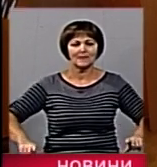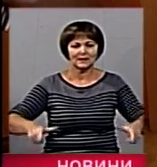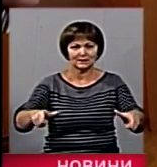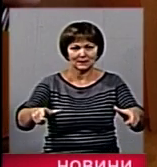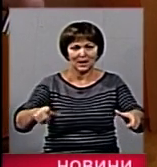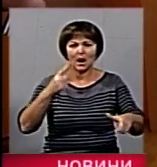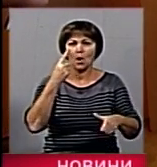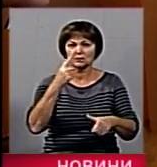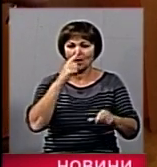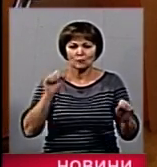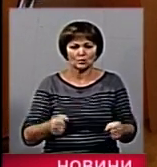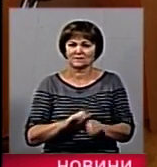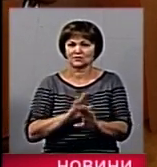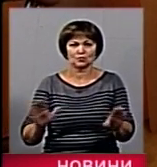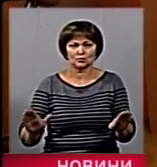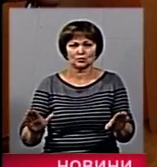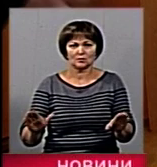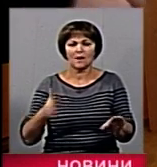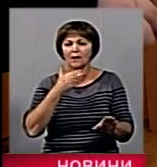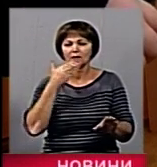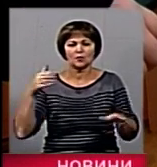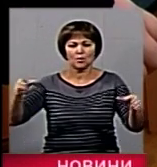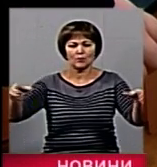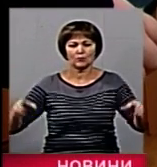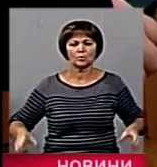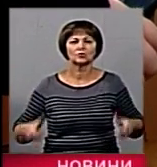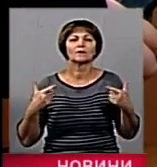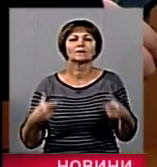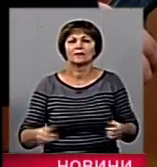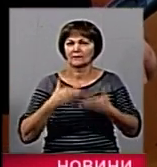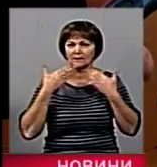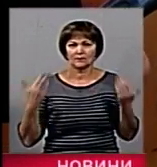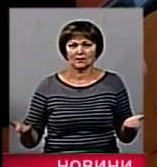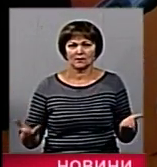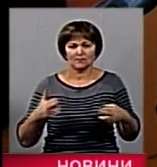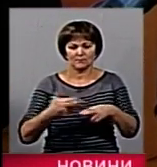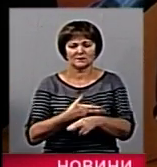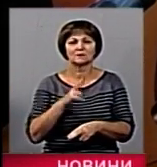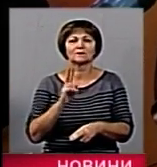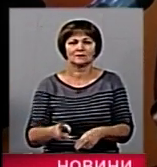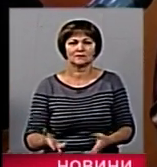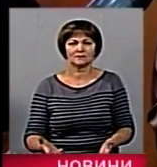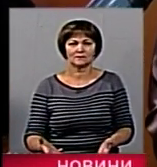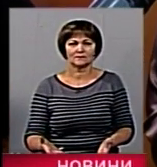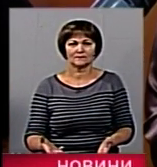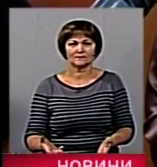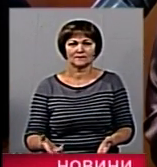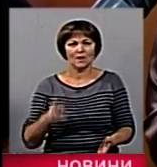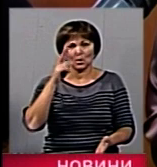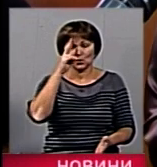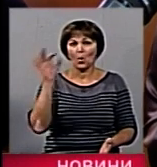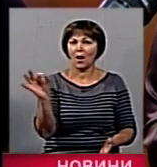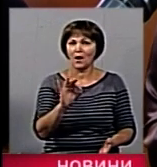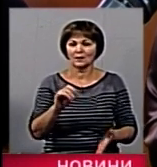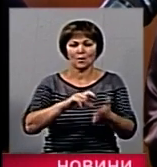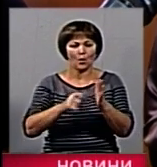перший мороз і все. І немає навіть поручня. Поручні, правда. Поручні відсутні. Туалетна кімната